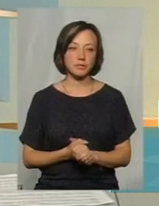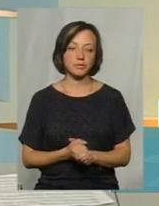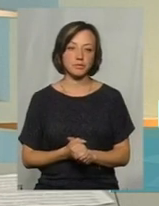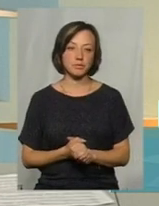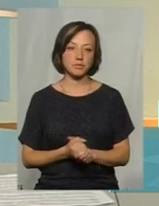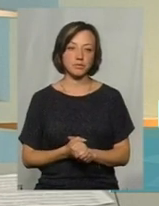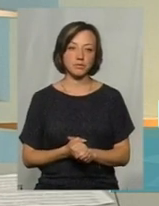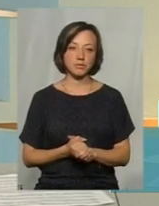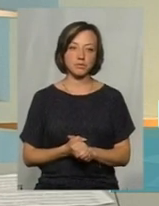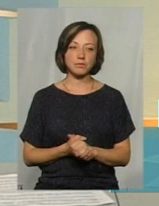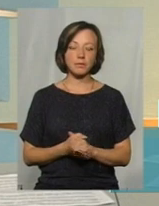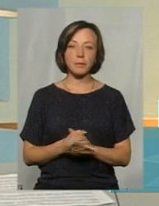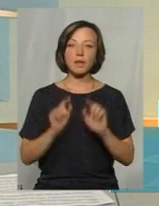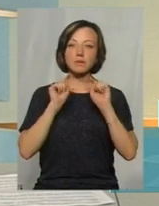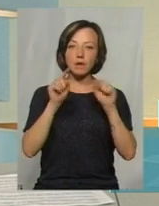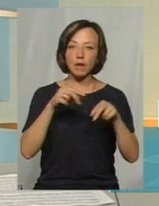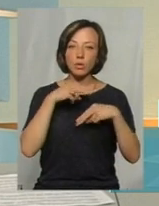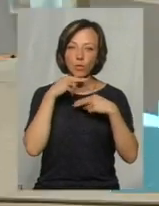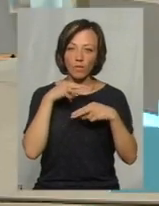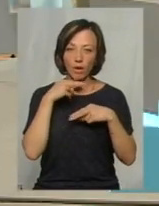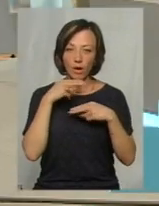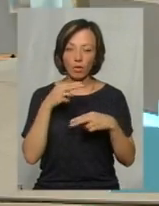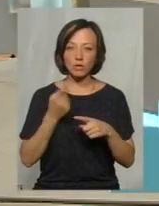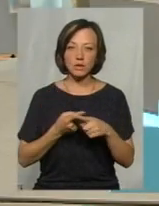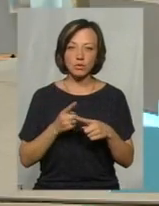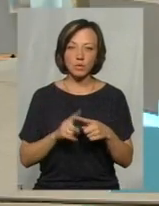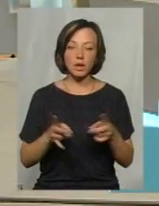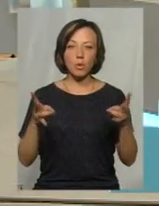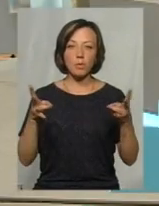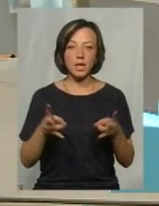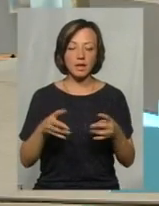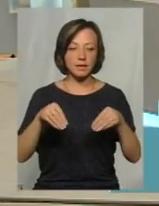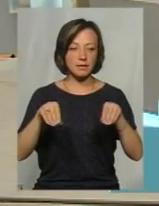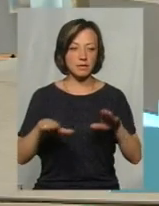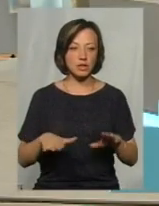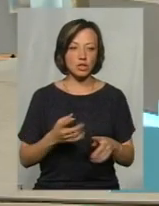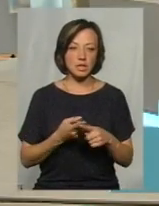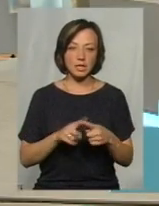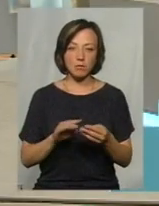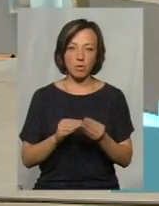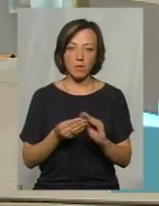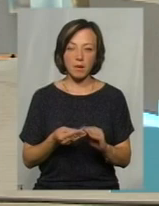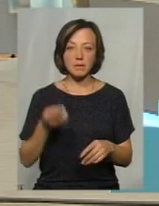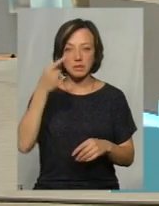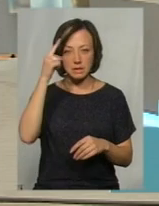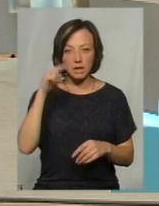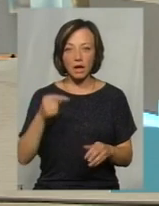якось звертати увагу на необхідність вирішення цієї проблеми. Знаєте, я